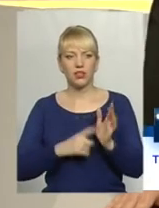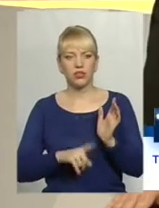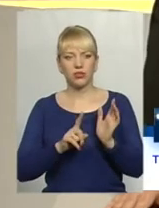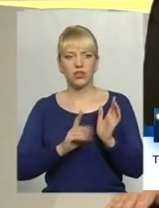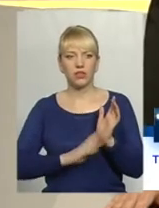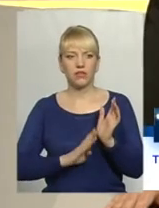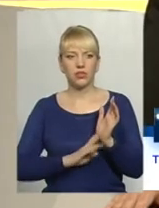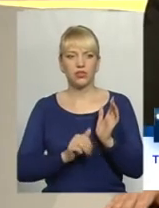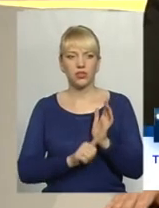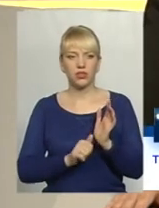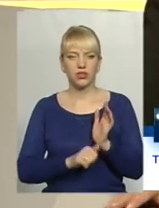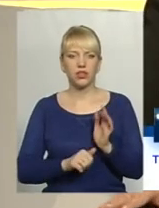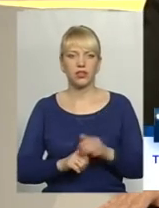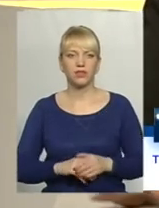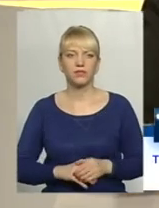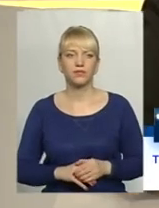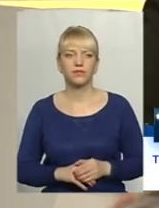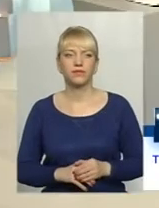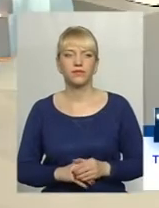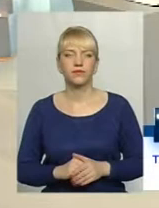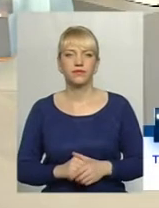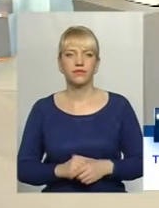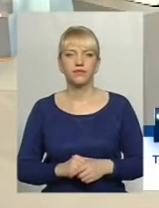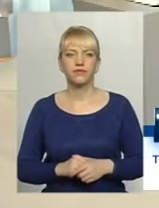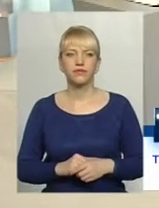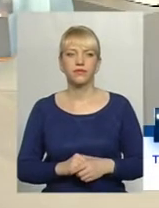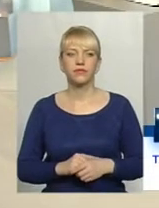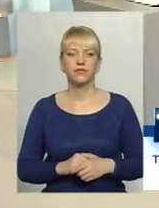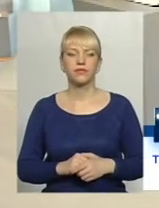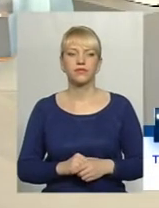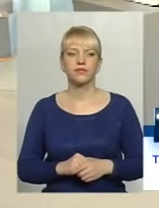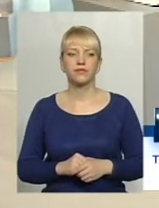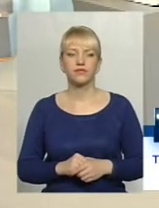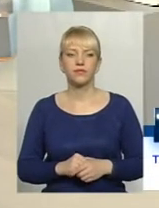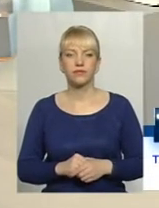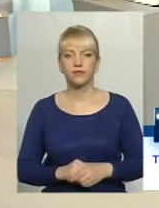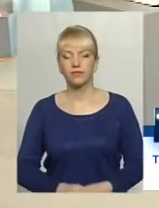90 60. Той, прилучайте. Доєднуйтесь. Пані Тетяна?